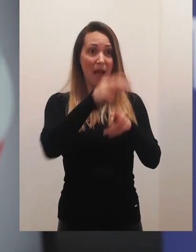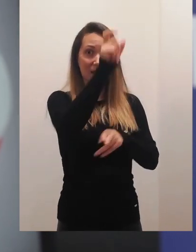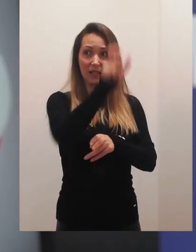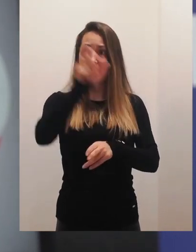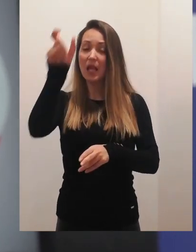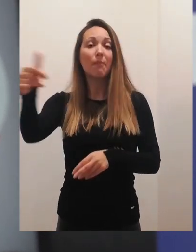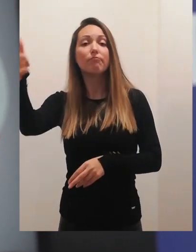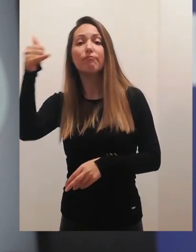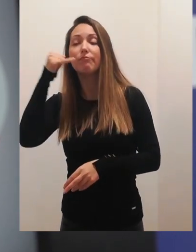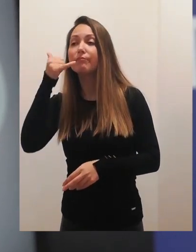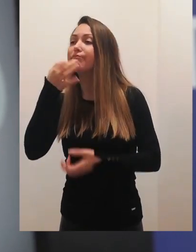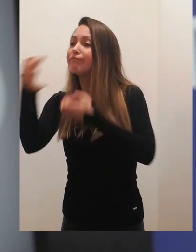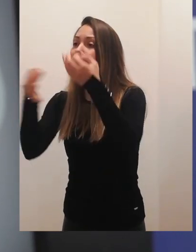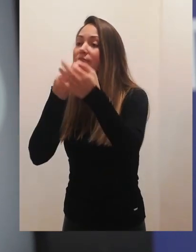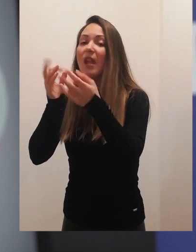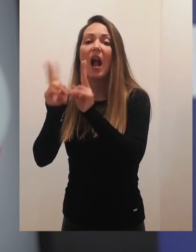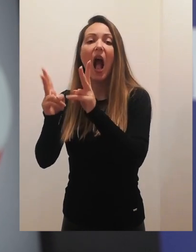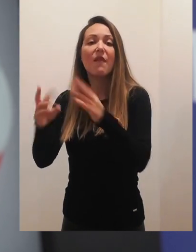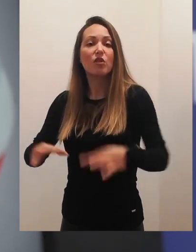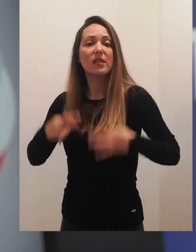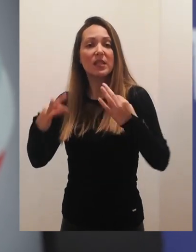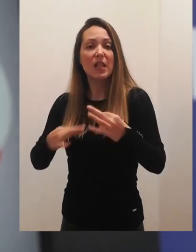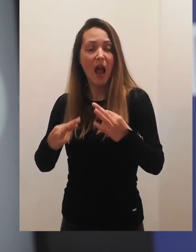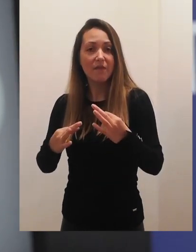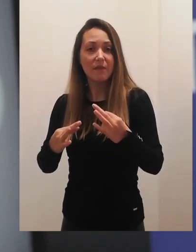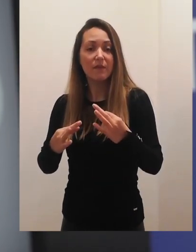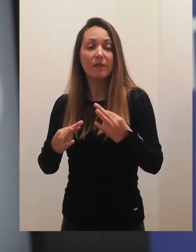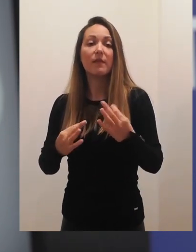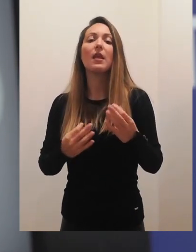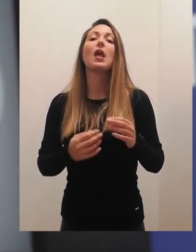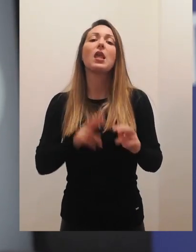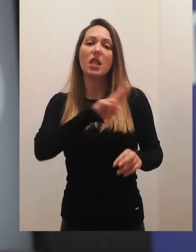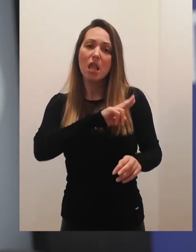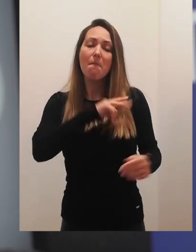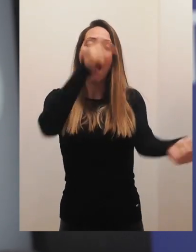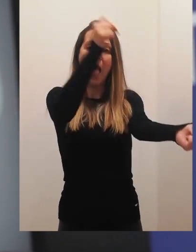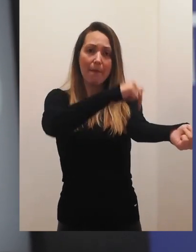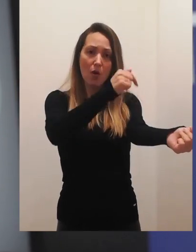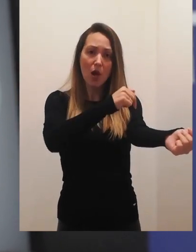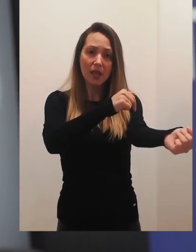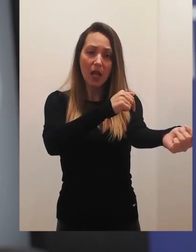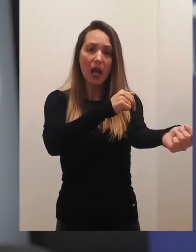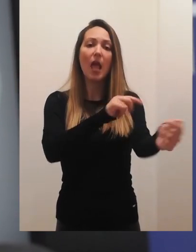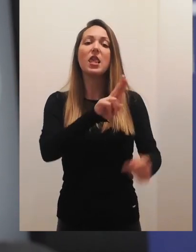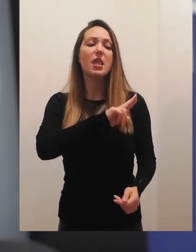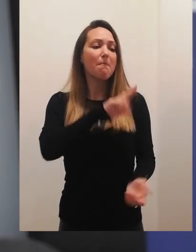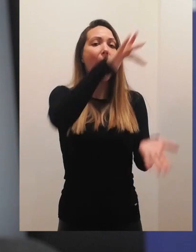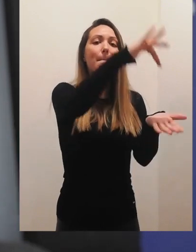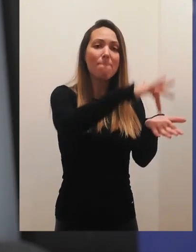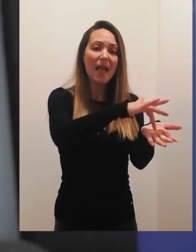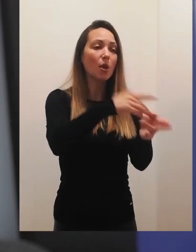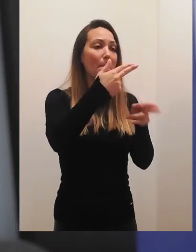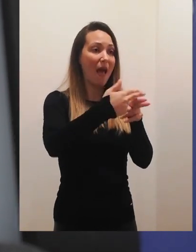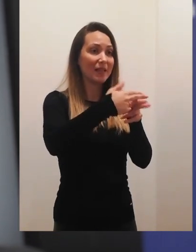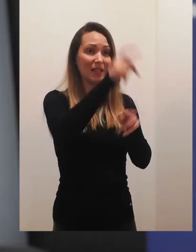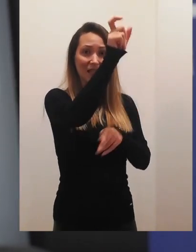pozivaju, proverava se njihovo zdravstveno stanje, sve hemoterapije teku, postoje trijažni punktovi na institutu gdje će